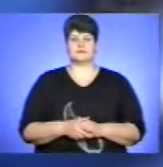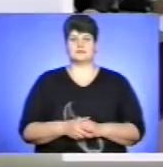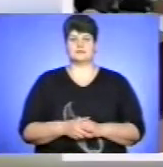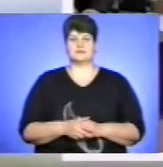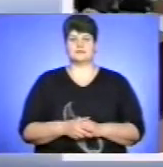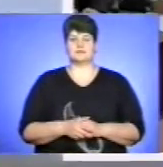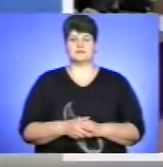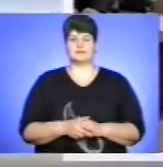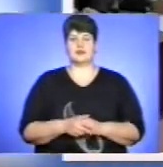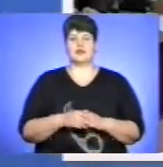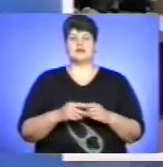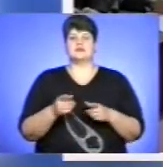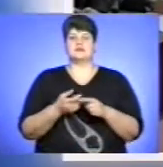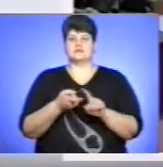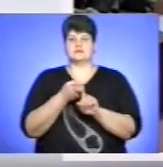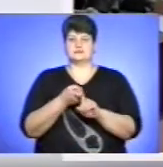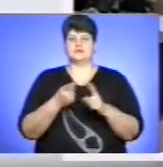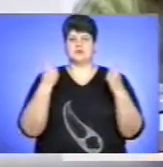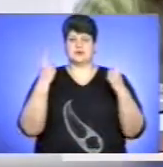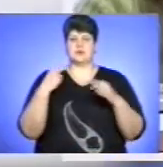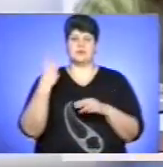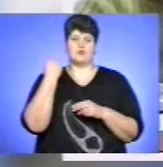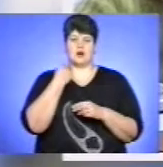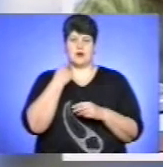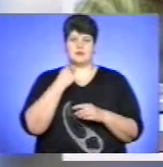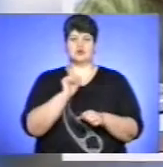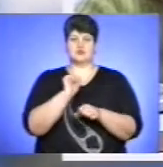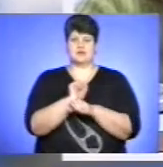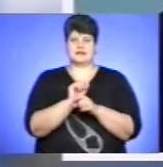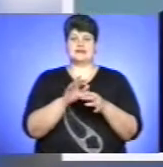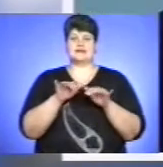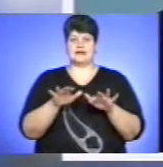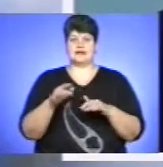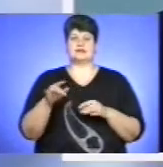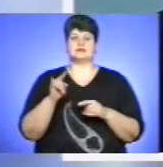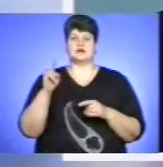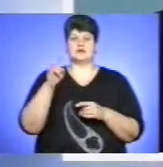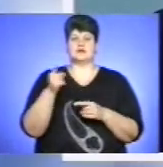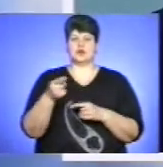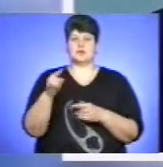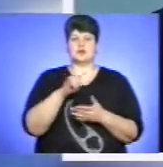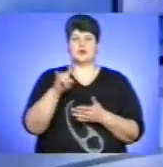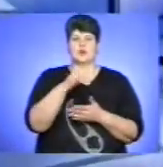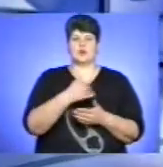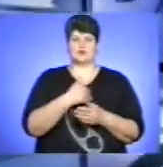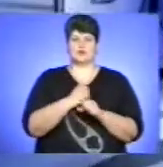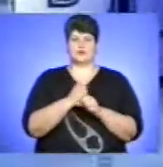Через великі борги призупинити діяльність Тернопільського аеропорту планує робоча група обласної ради.